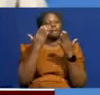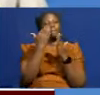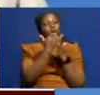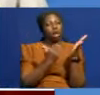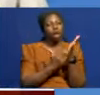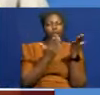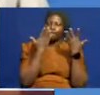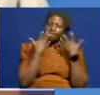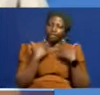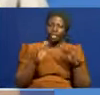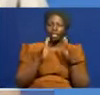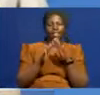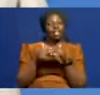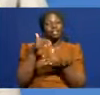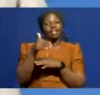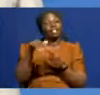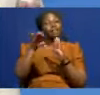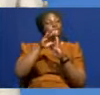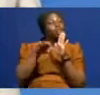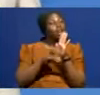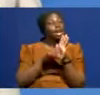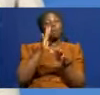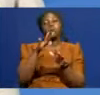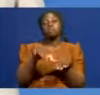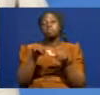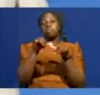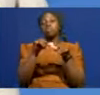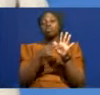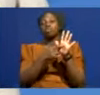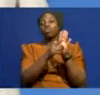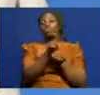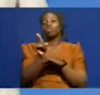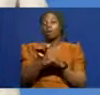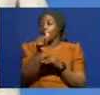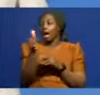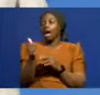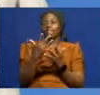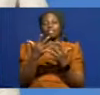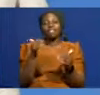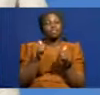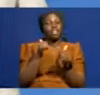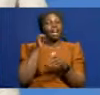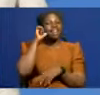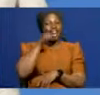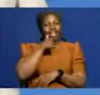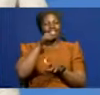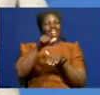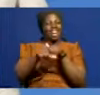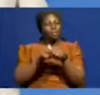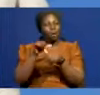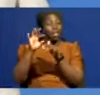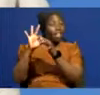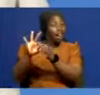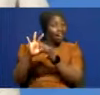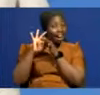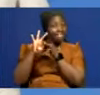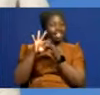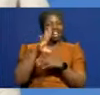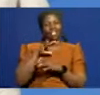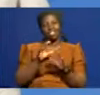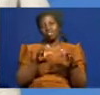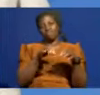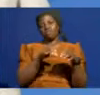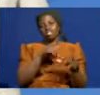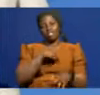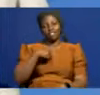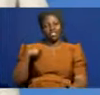kipini kijacho ni tandelea kukuletea mambo mengine ya nao vutia. Kuhusu utamaduni na jami ya